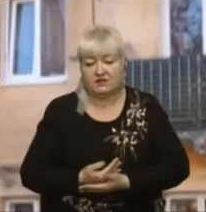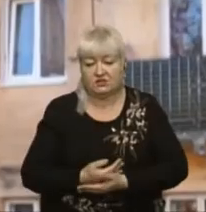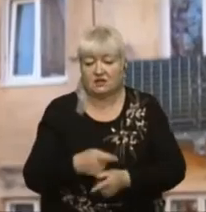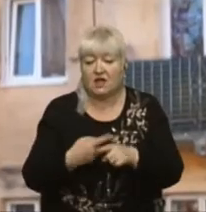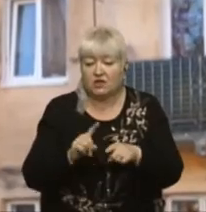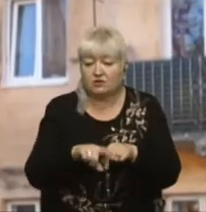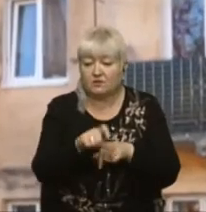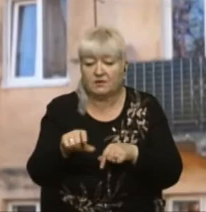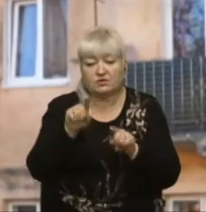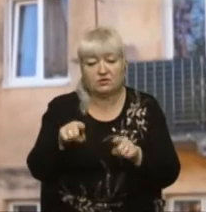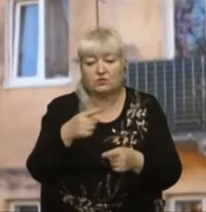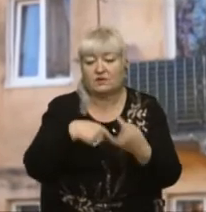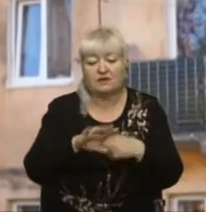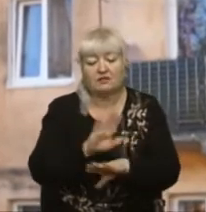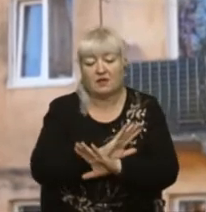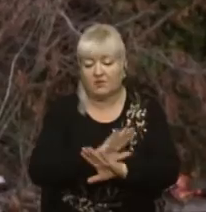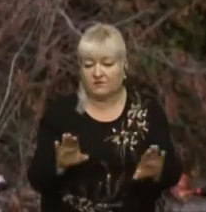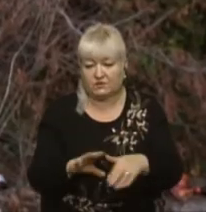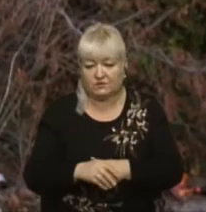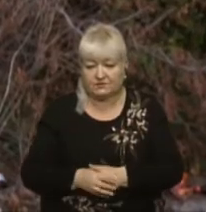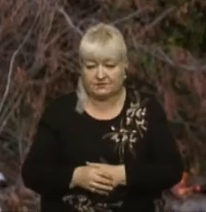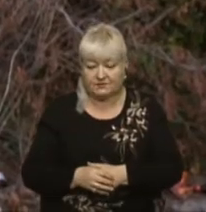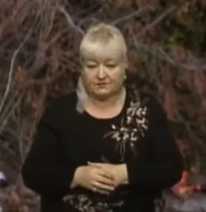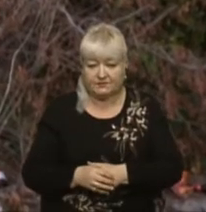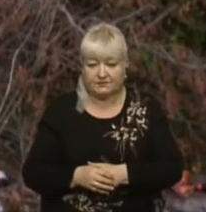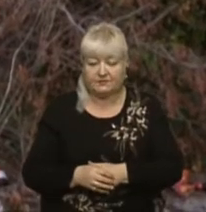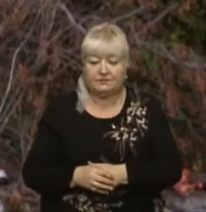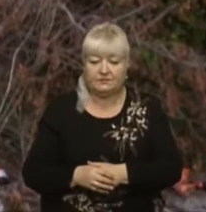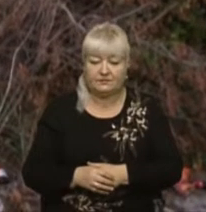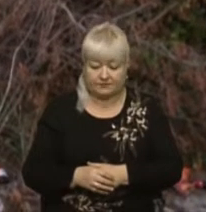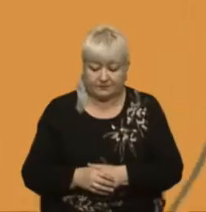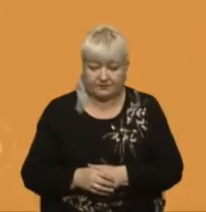мешканці туди вже не повернуться. Олена Данило, Роман Гнатишин. Тема дня.